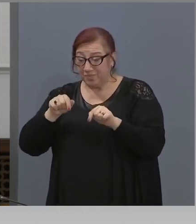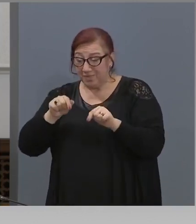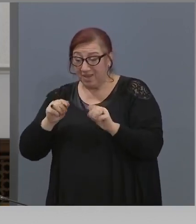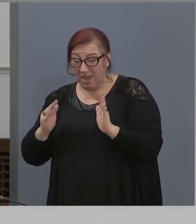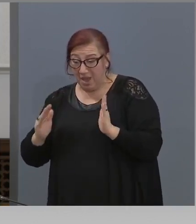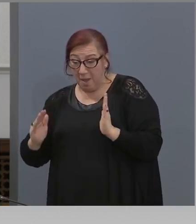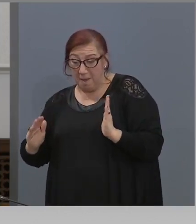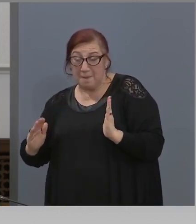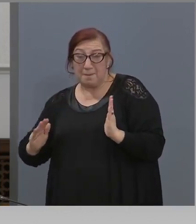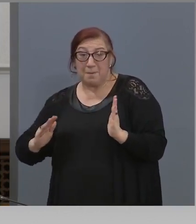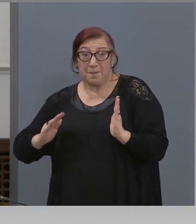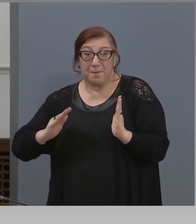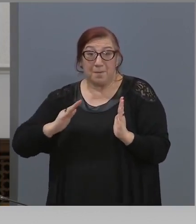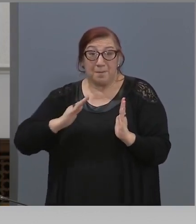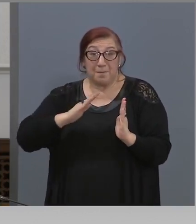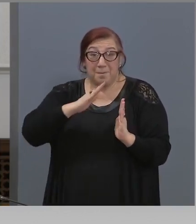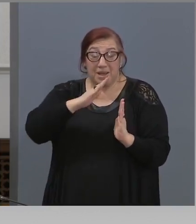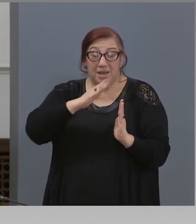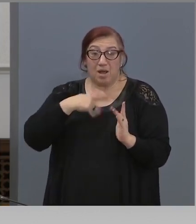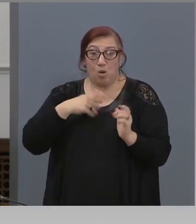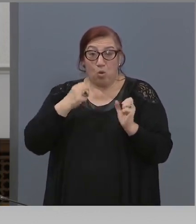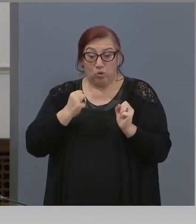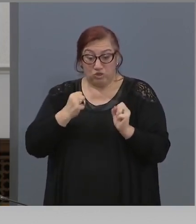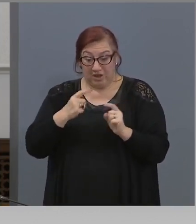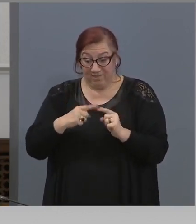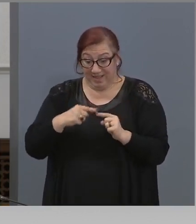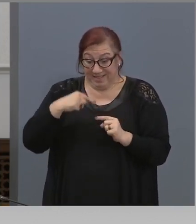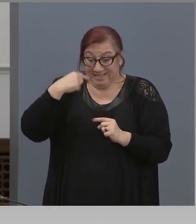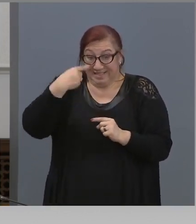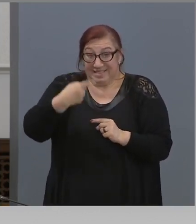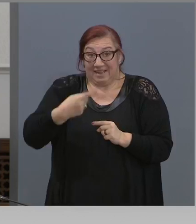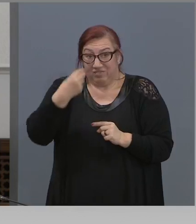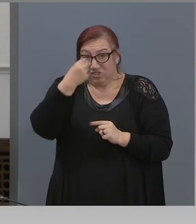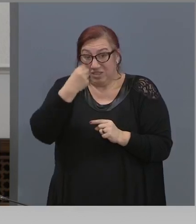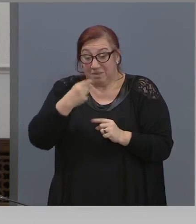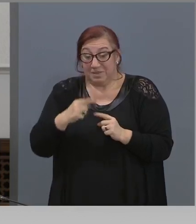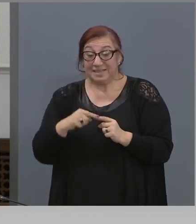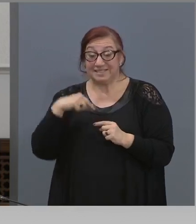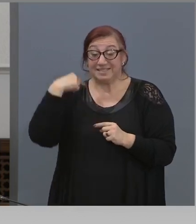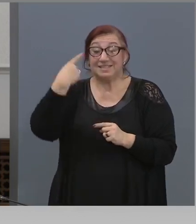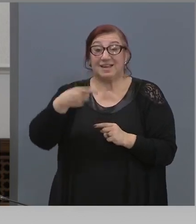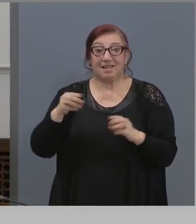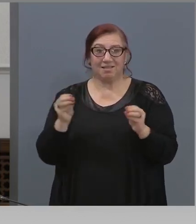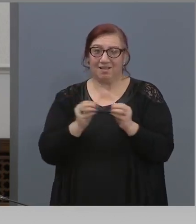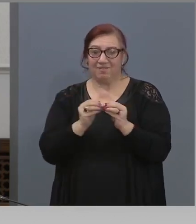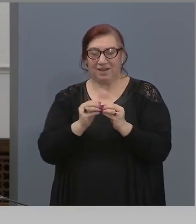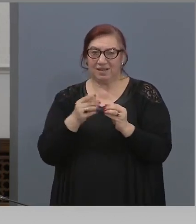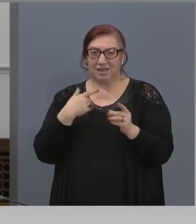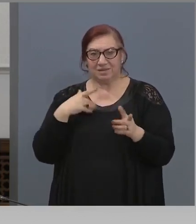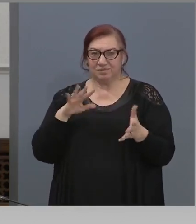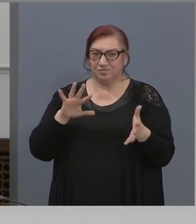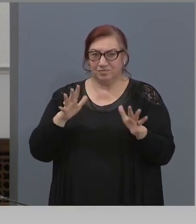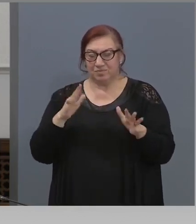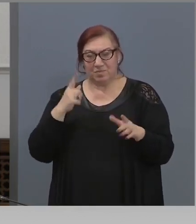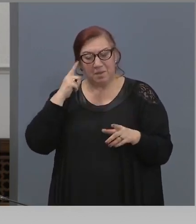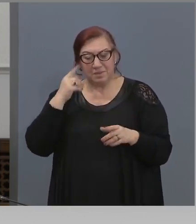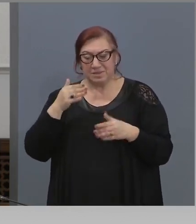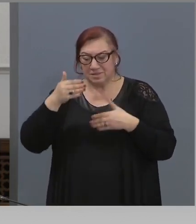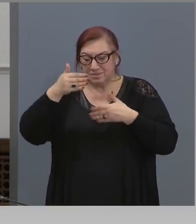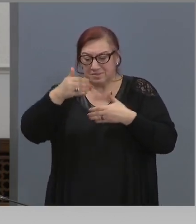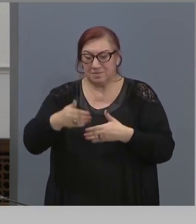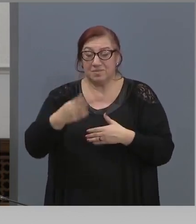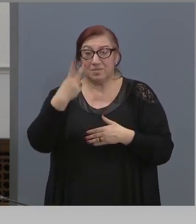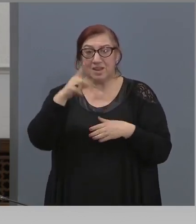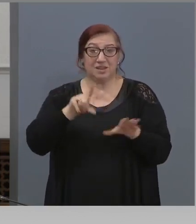го очакваме, ще е седмицата след Великден. Горе-долу, в рамките на тези две седмици,